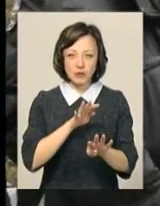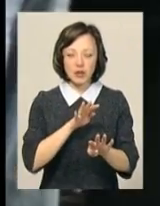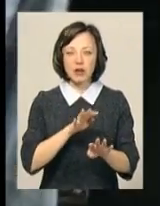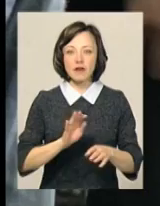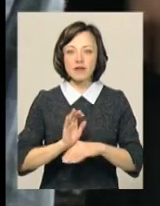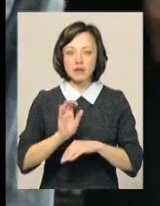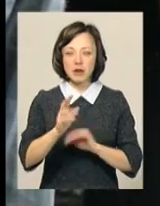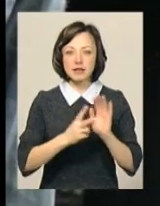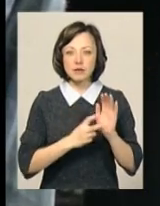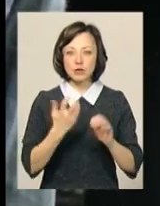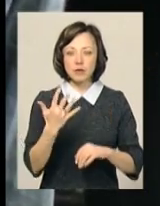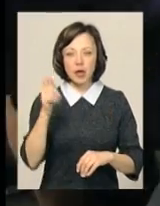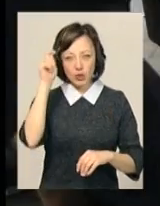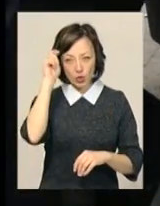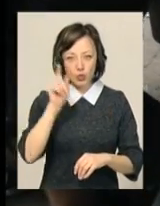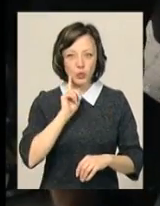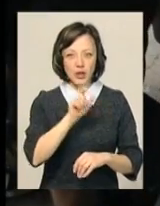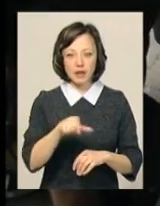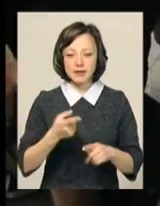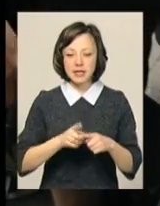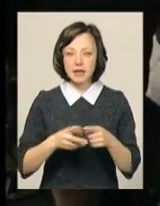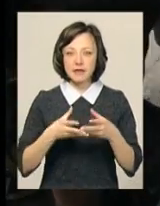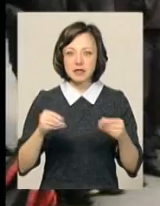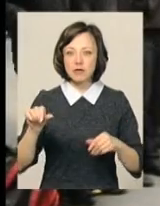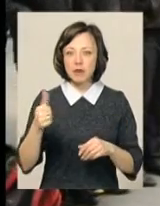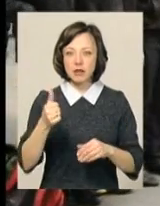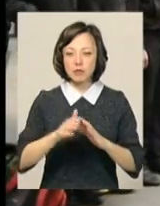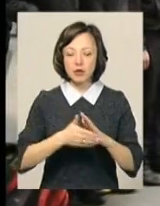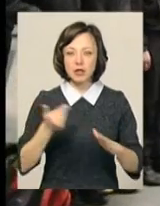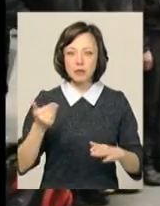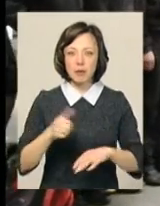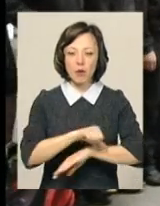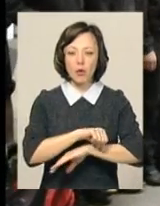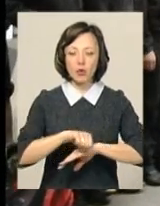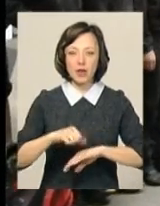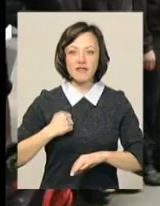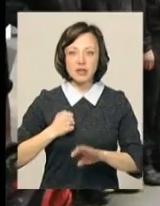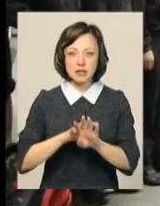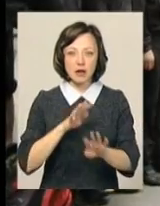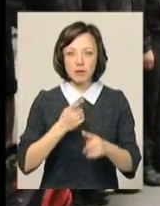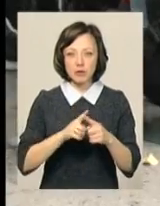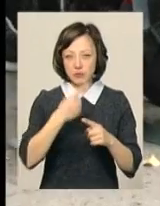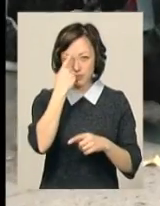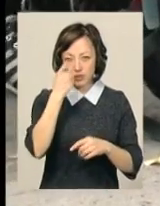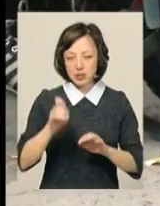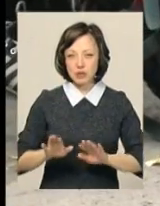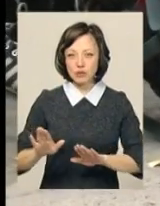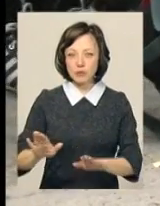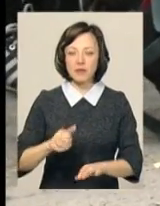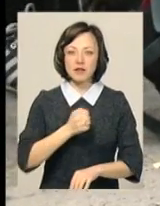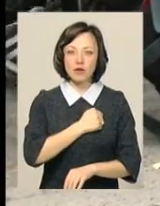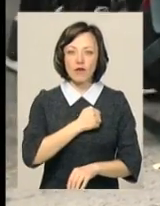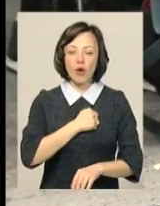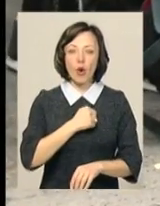відправлять 705 юнаків. Цієї весни вперше покличуть і у прикордонні війська. Про це повідомив заступник військового комісара